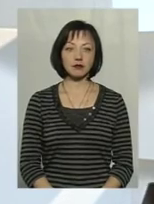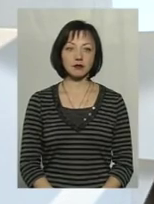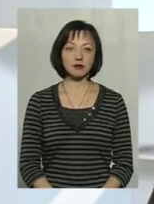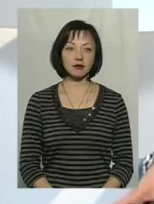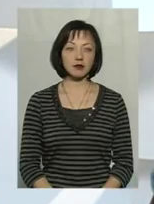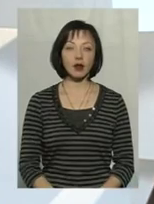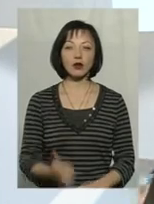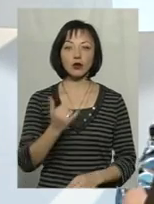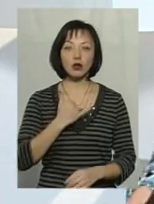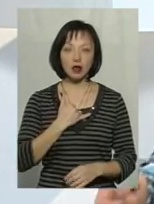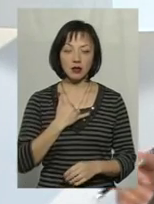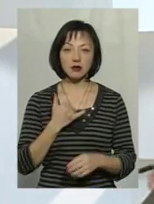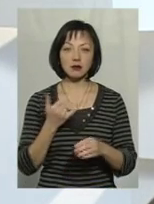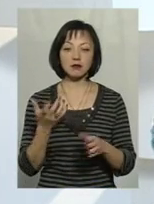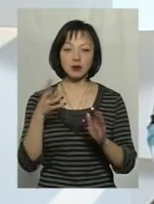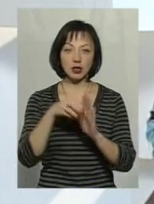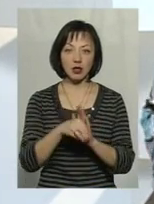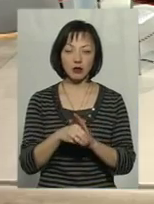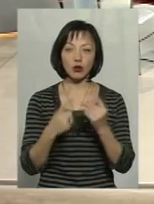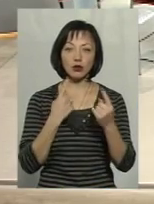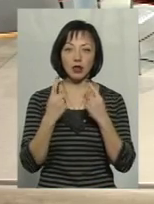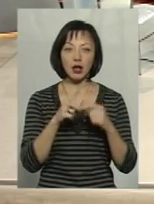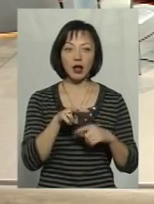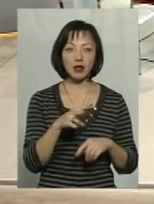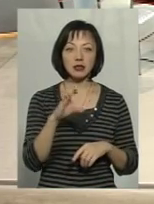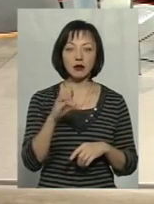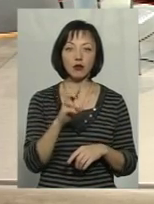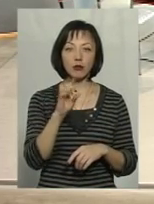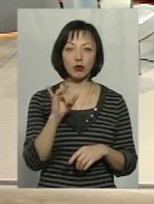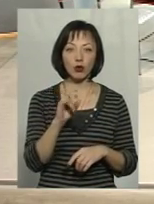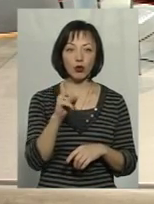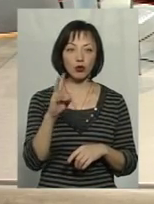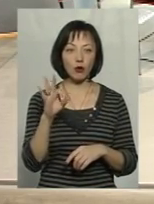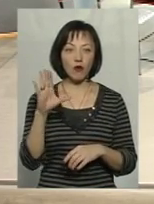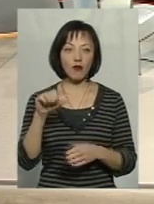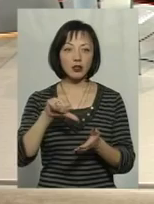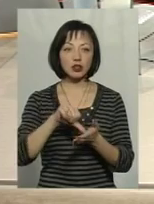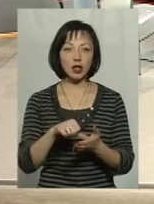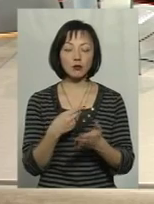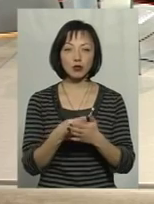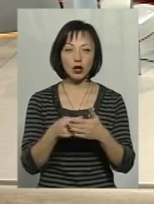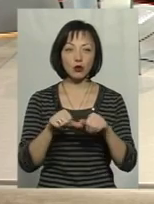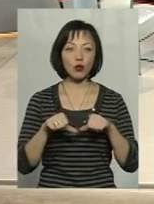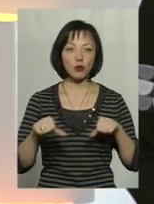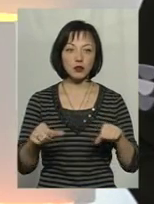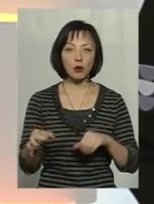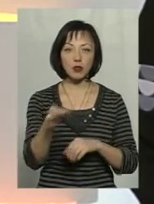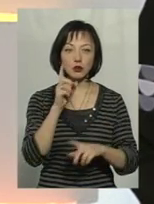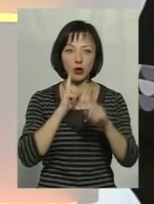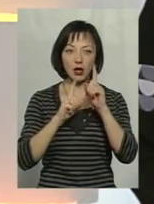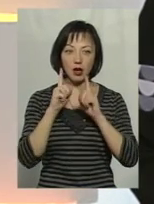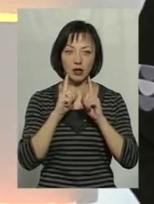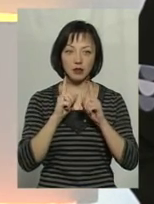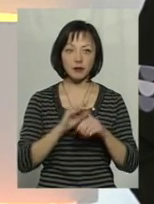До нас доєдналася до розмови Лілія Степанівна Брухнова, член бюджетної комісії Хмельницької обласної ради.